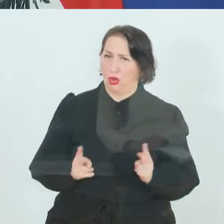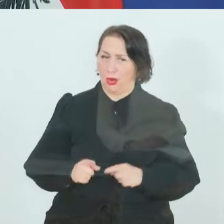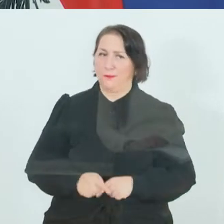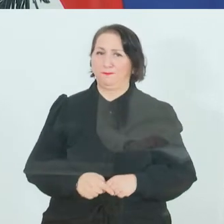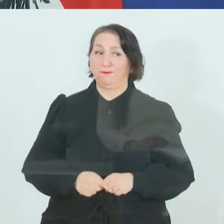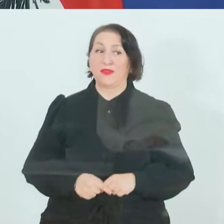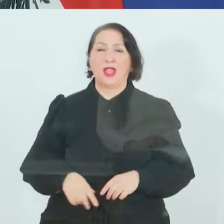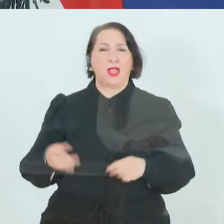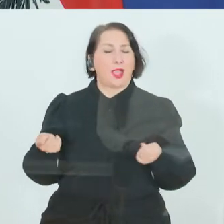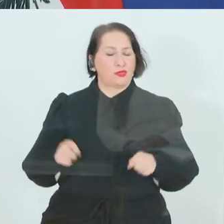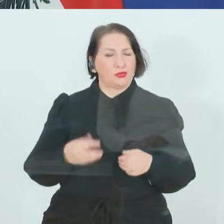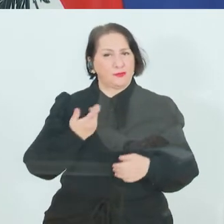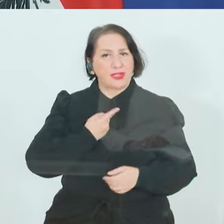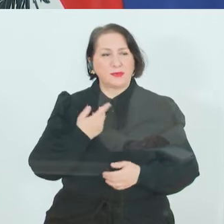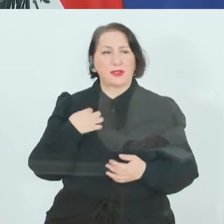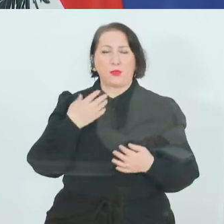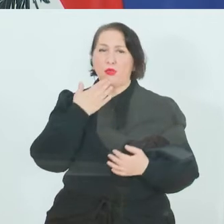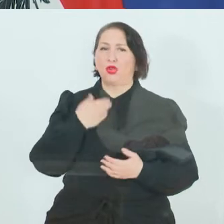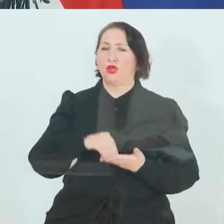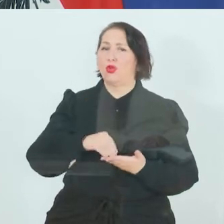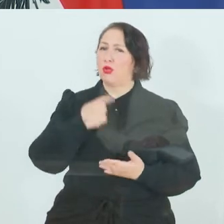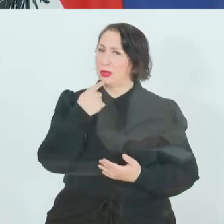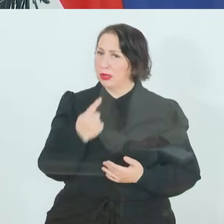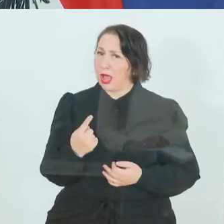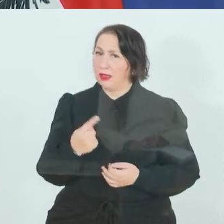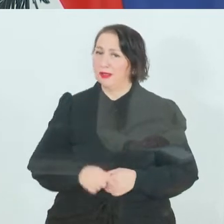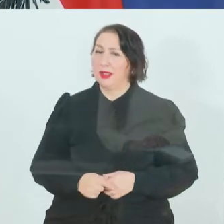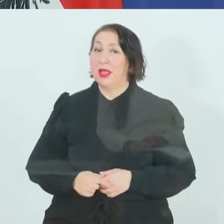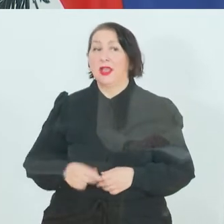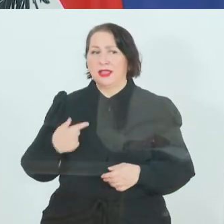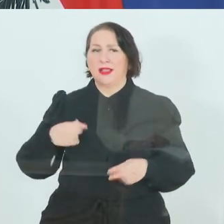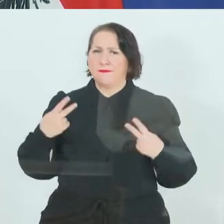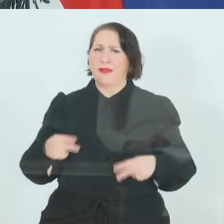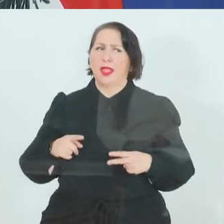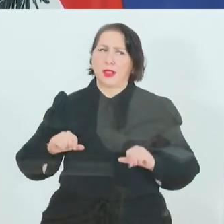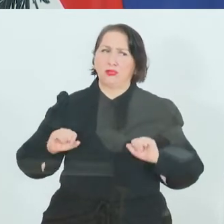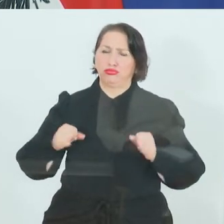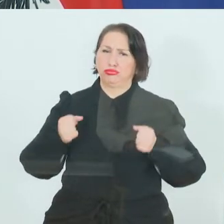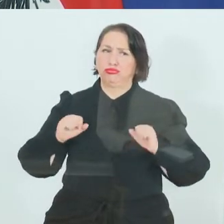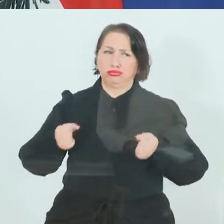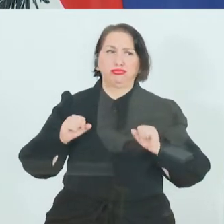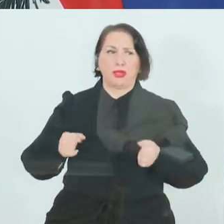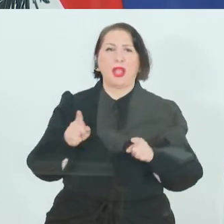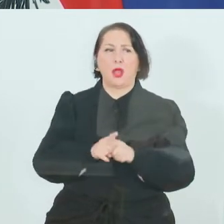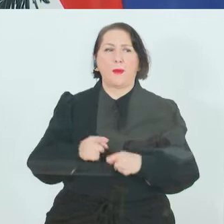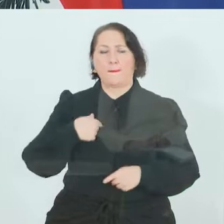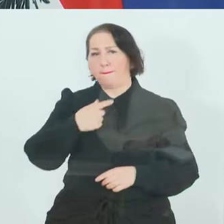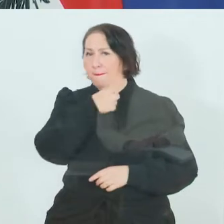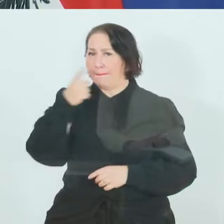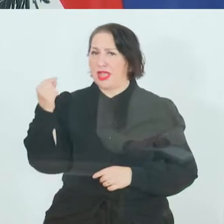Zum Abschluss darf ich noch sagen, dass wir weiterhin auf Hochtouren arbeiten, dass wir die Menschen jetzt